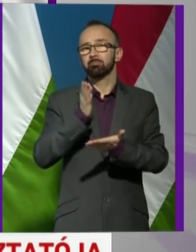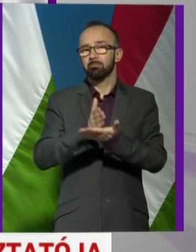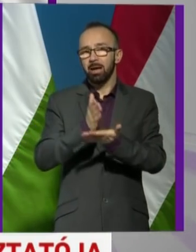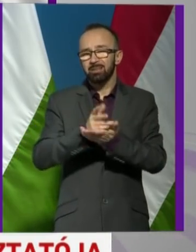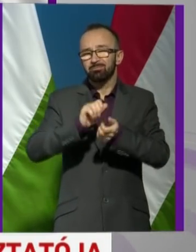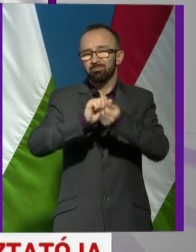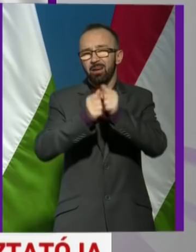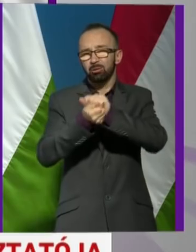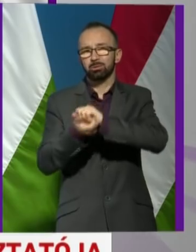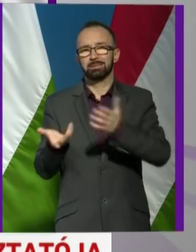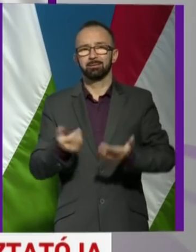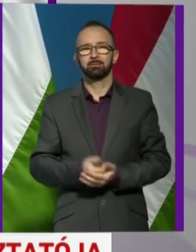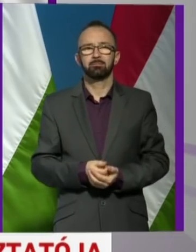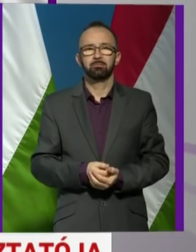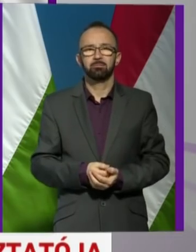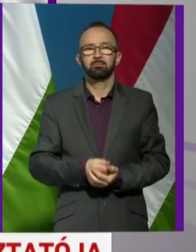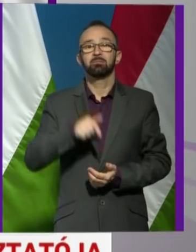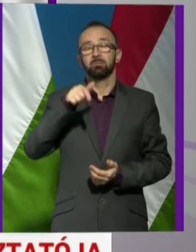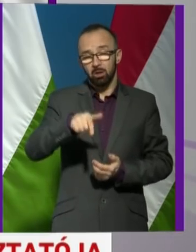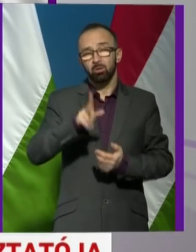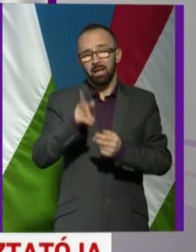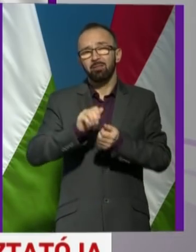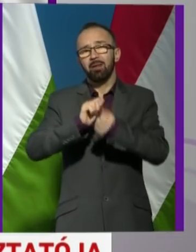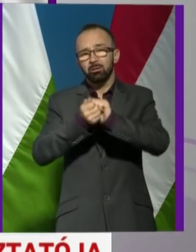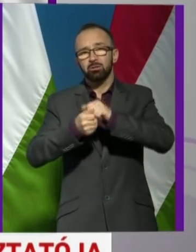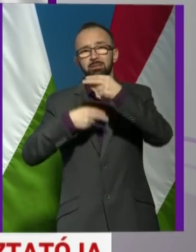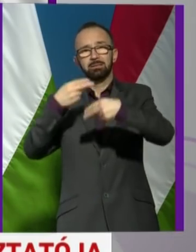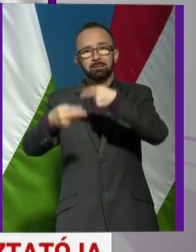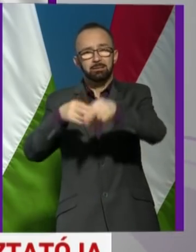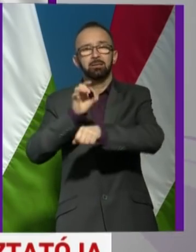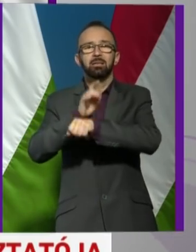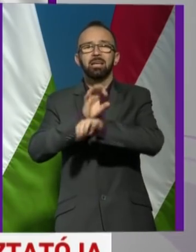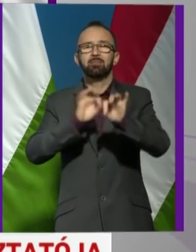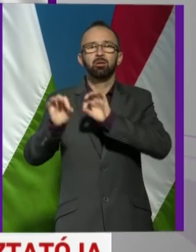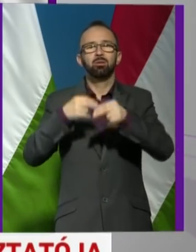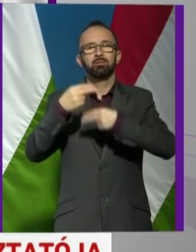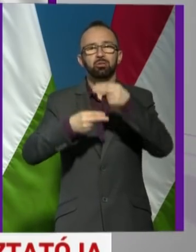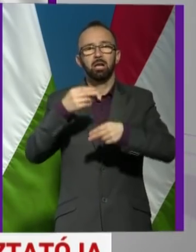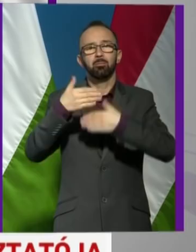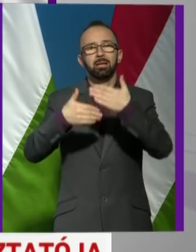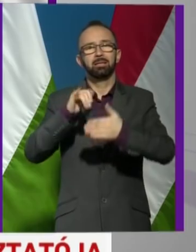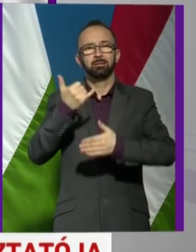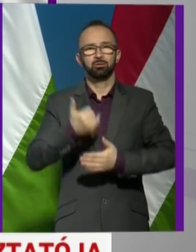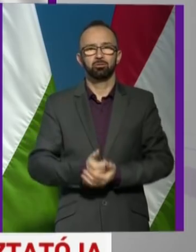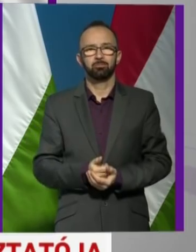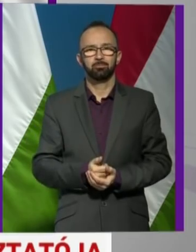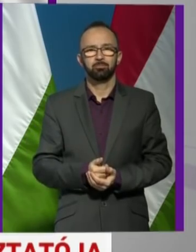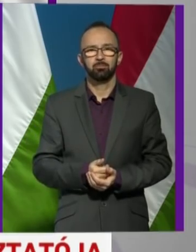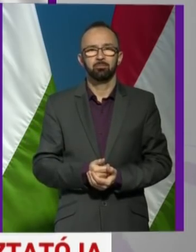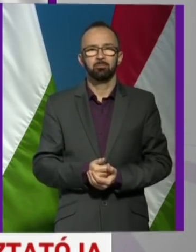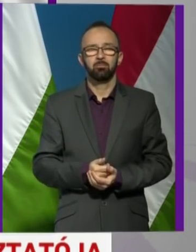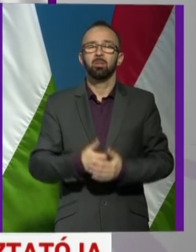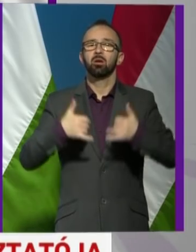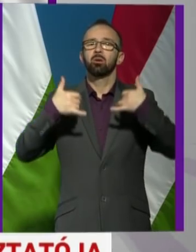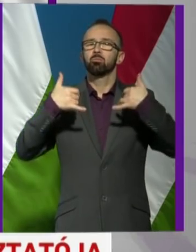változhatnak, és akkor változtatni kell a járványúgyi vizsgálat menetét is. Jelen